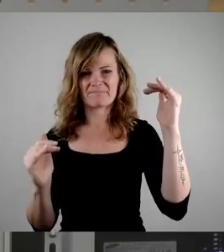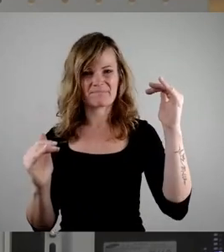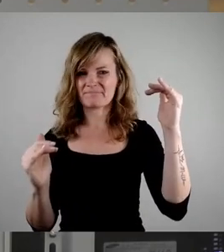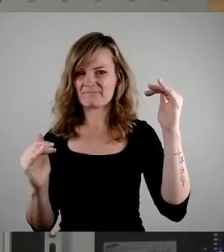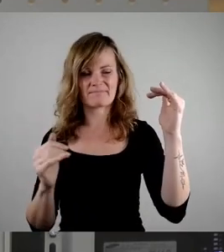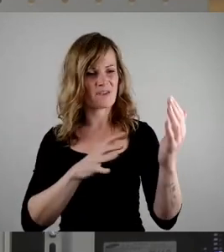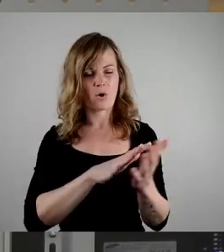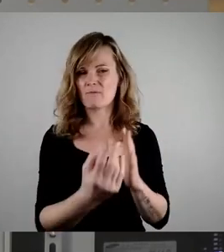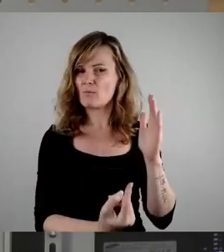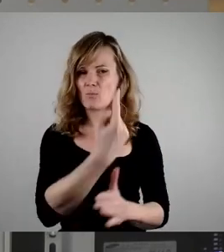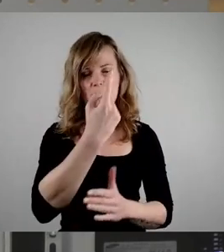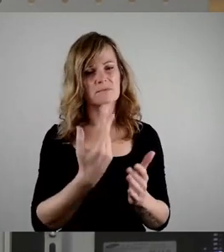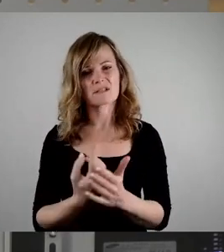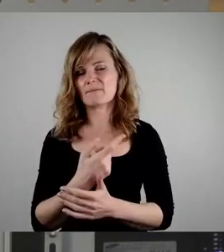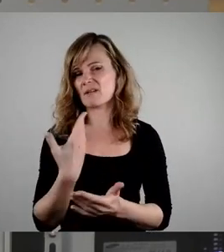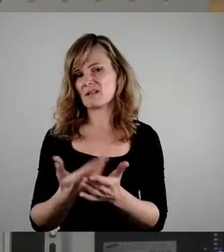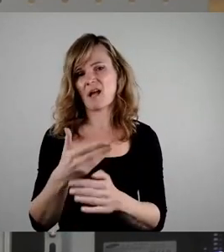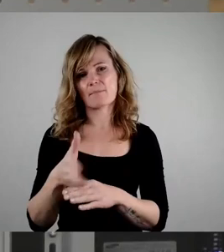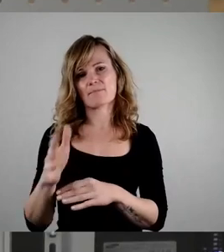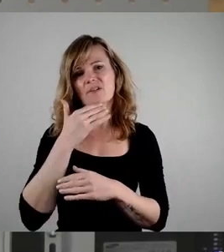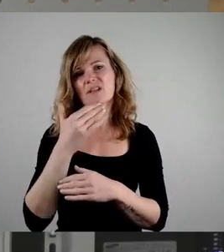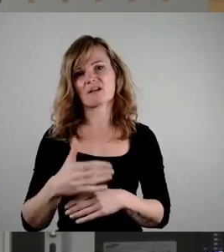diese Sache ab. Vielen Dank.